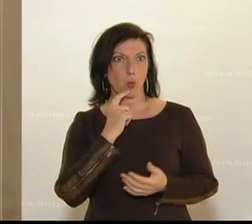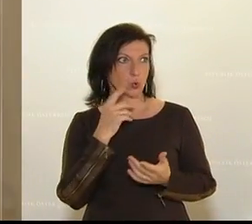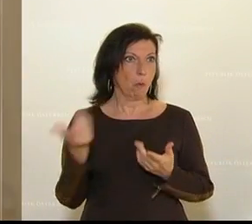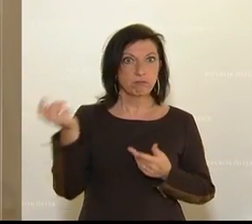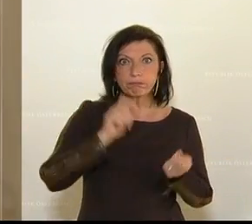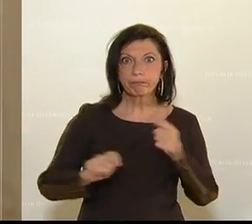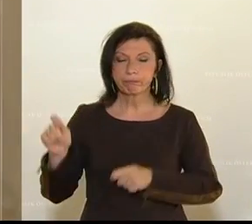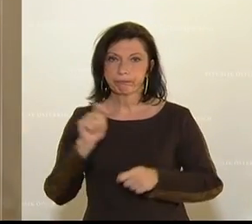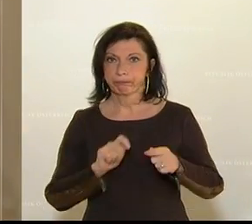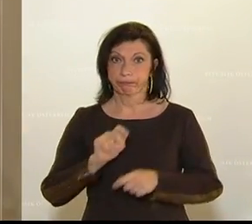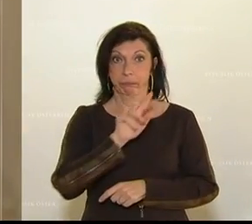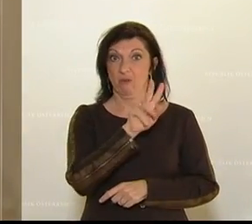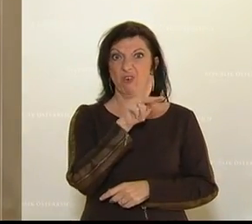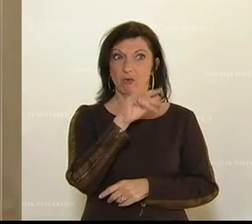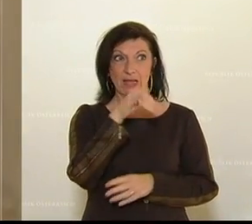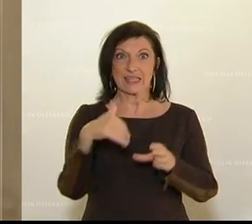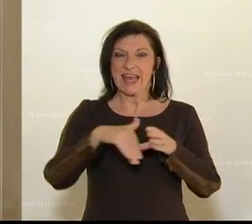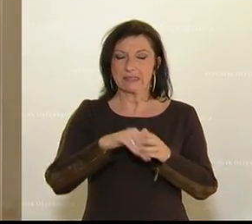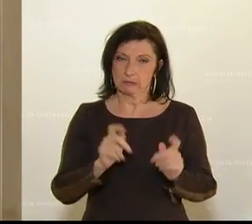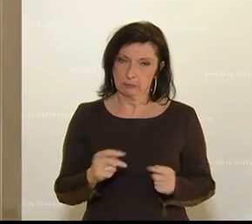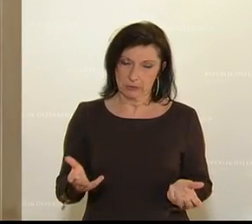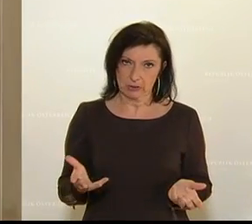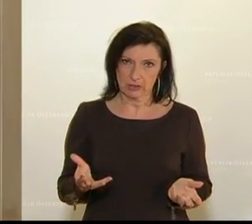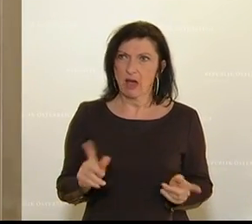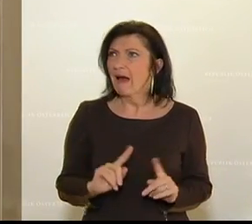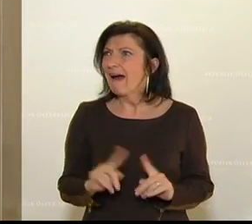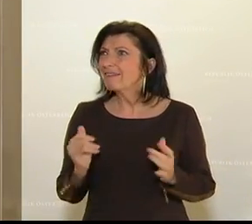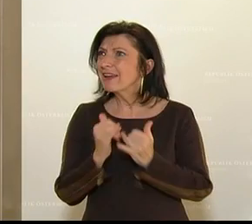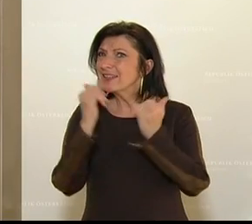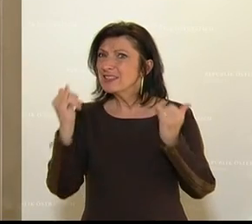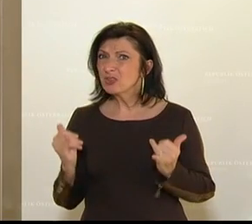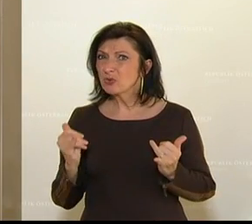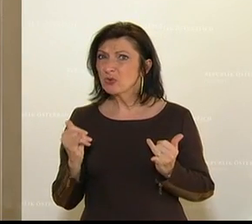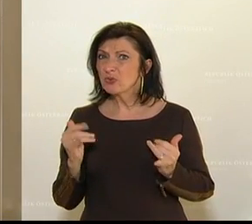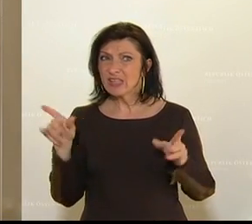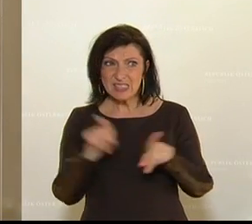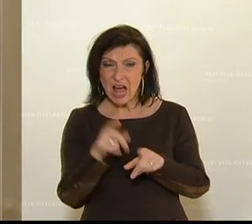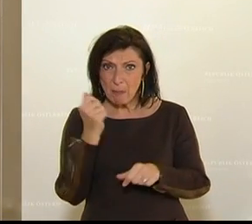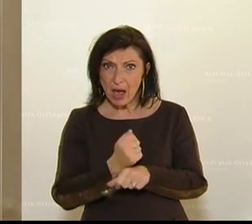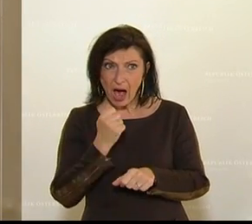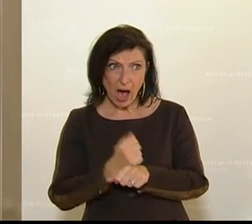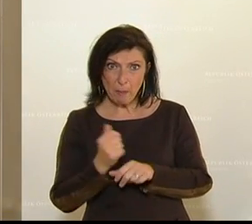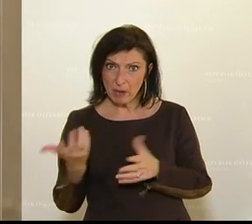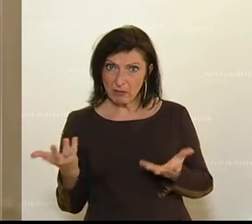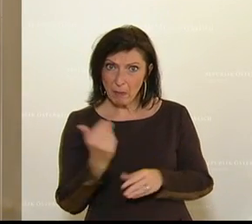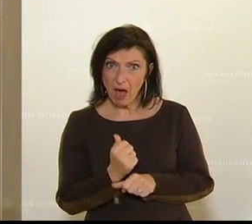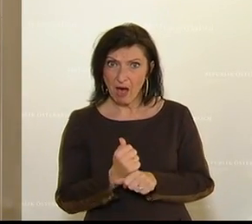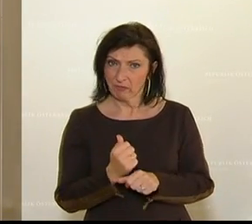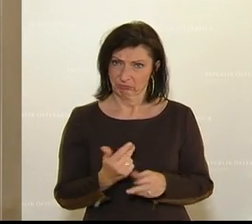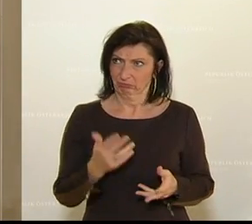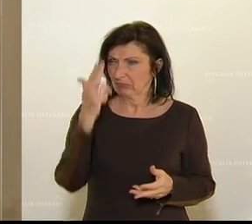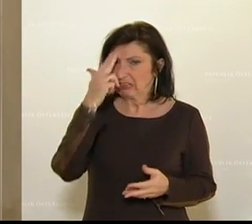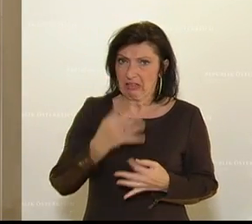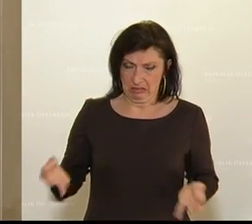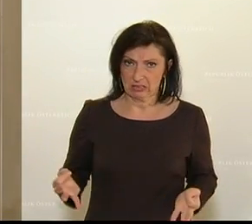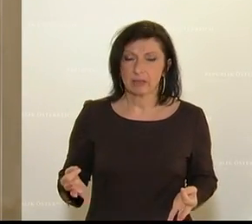unersetzbar ist. Und ich wüsste keine andere Institution in Österreich, die den Platz des VKI einnehmen könnte. Der Herr